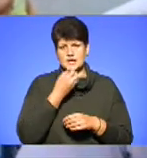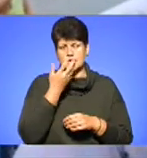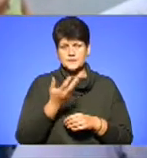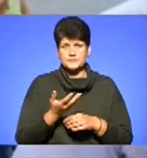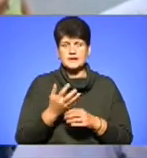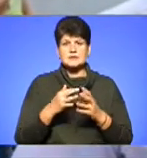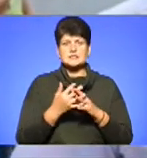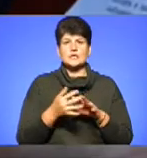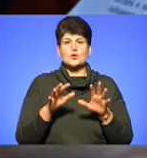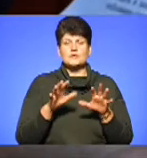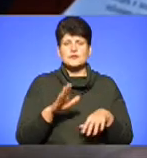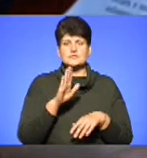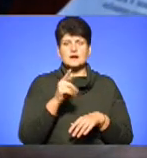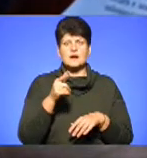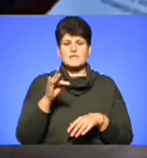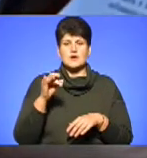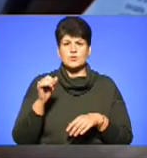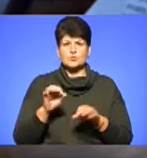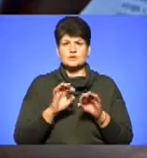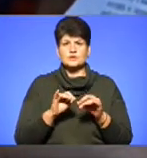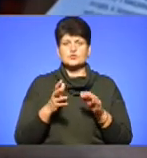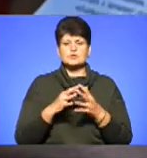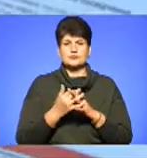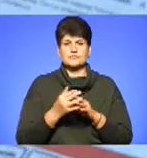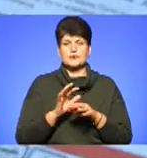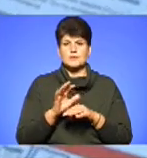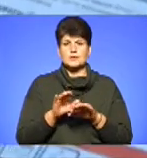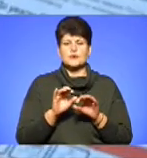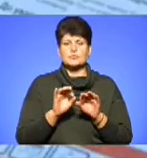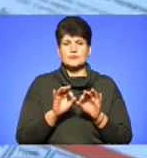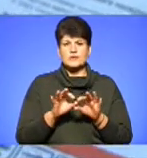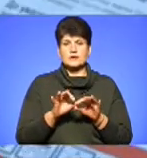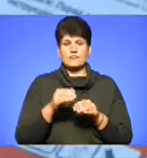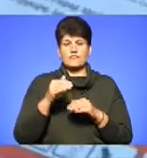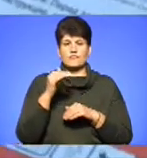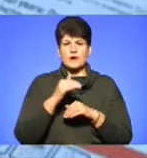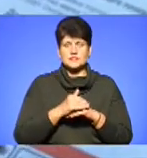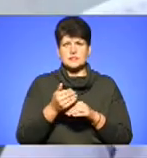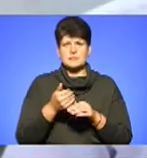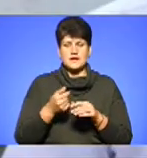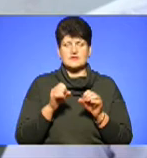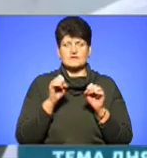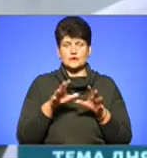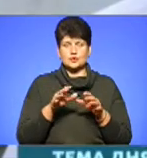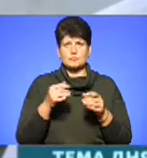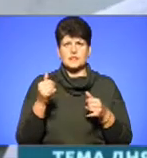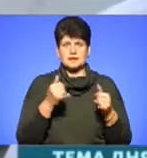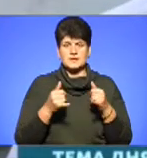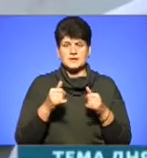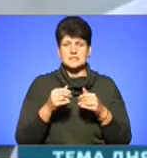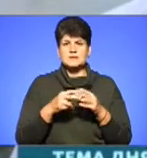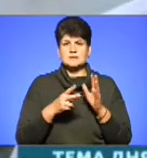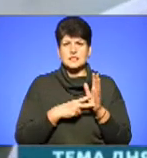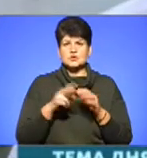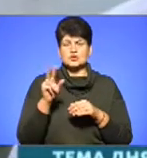Іване Пуста Василь Гаврилюк розповів, що аграрії повідомили про кроплення полів увечері напередодні викиду хімікатів. 17-го числа